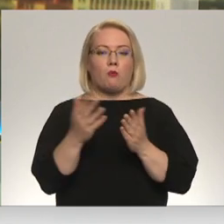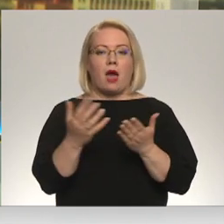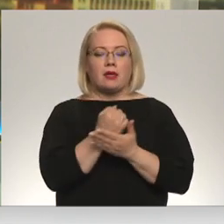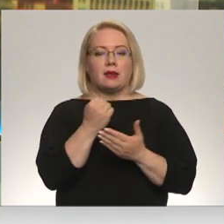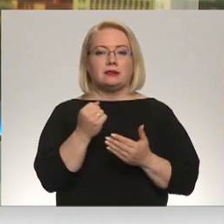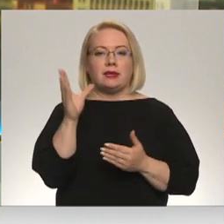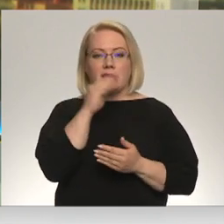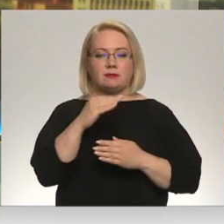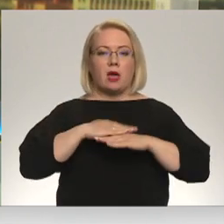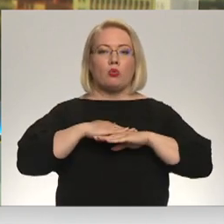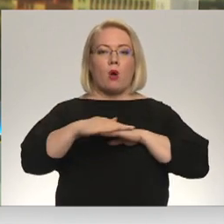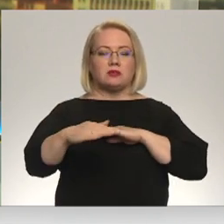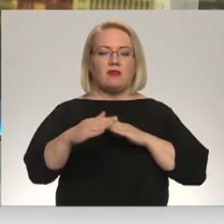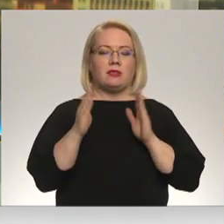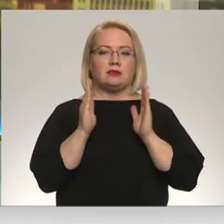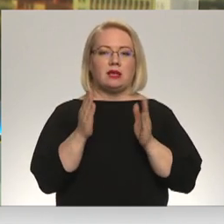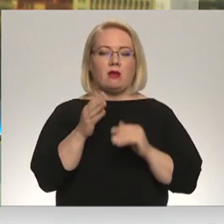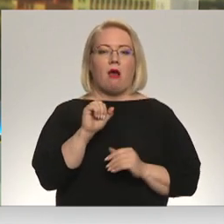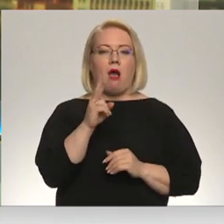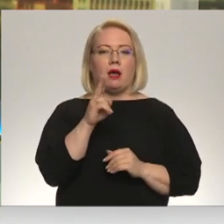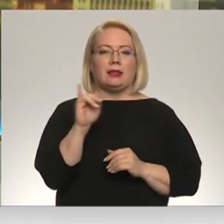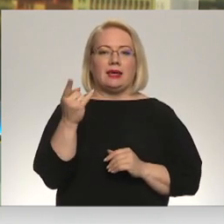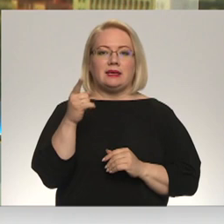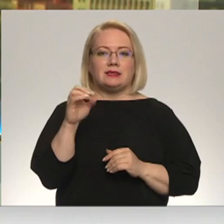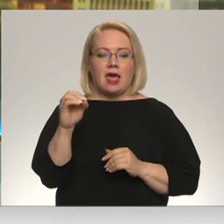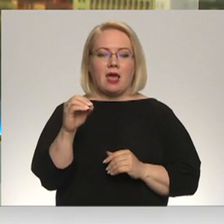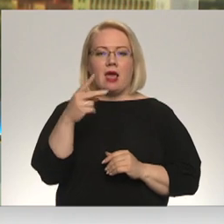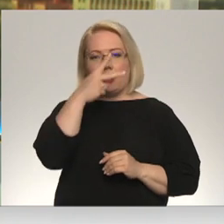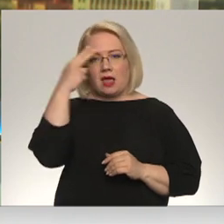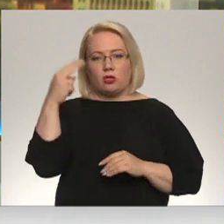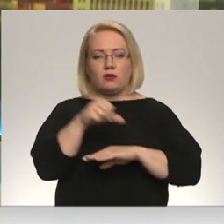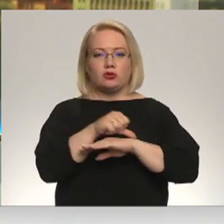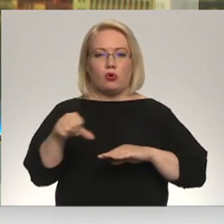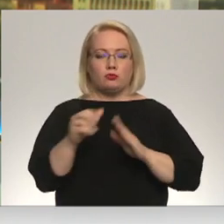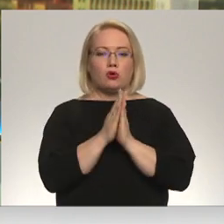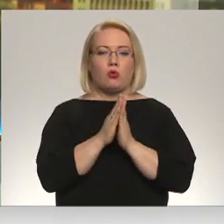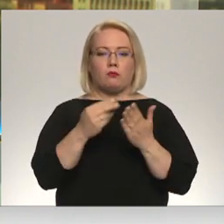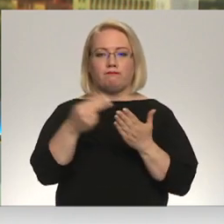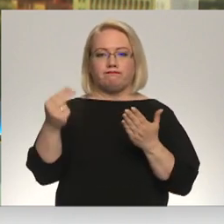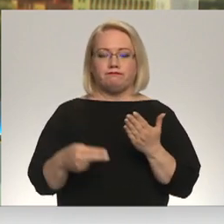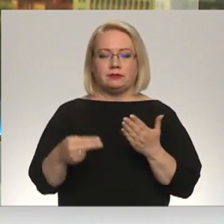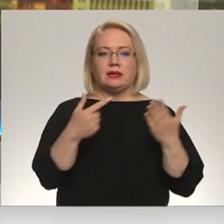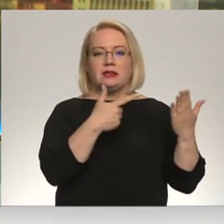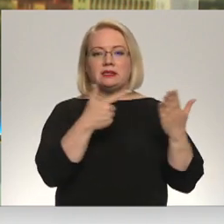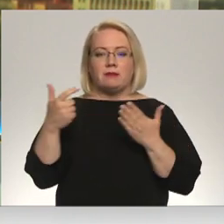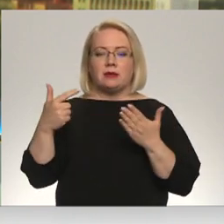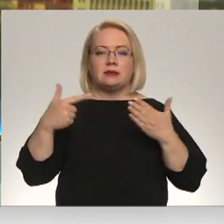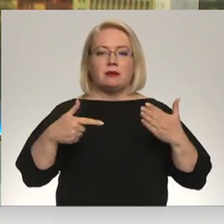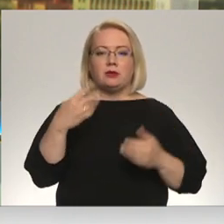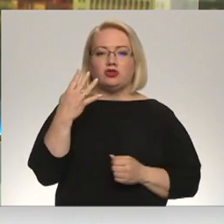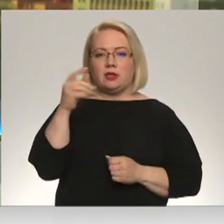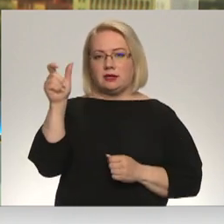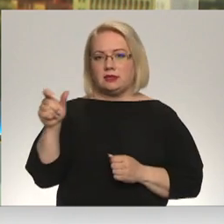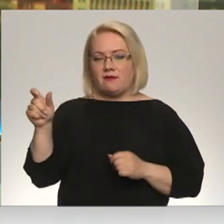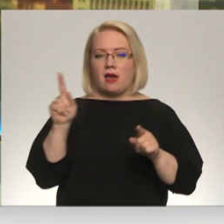nosfaltēt ceļa posmu, aknīste Lietuvas robeža. Lūgumu parakstījuši 774 cilvēki, arī